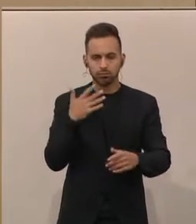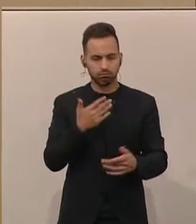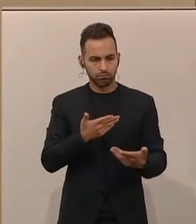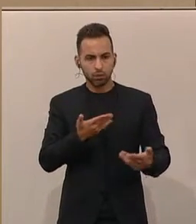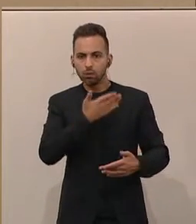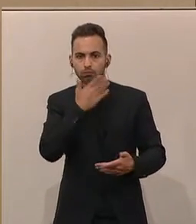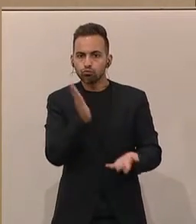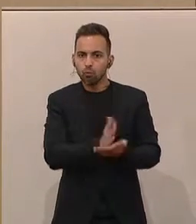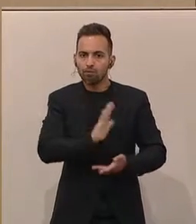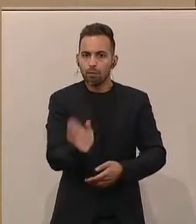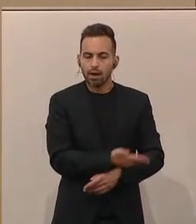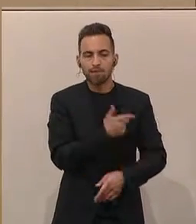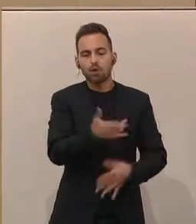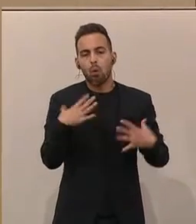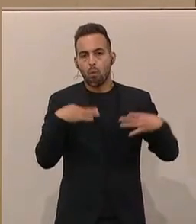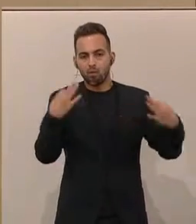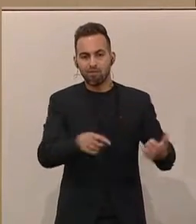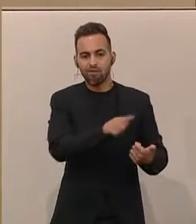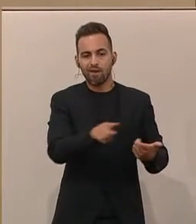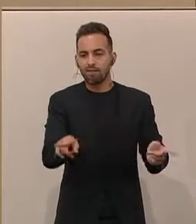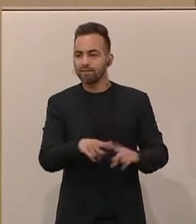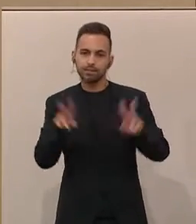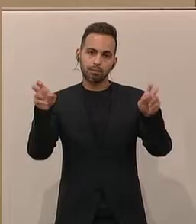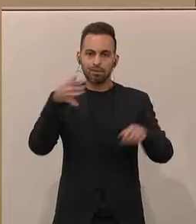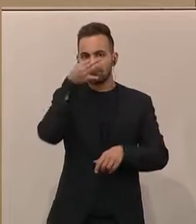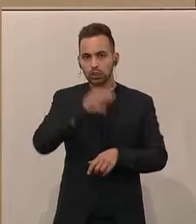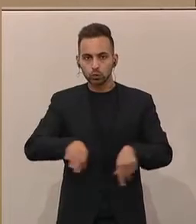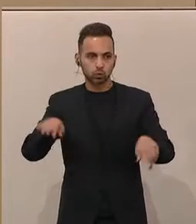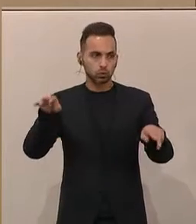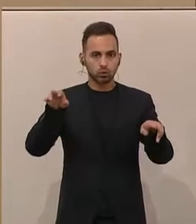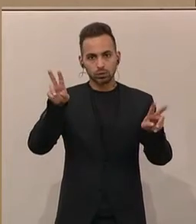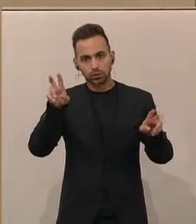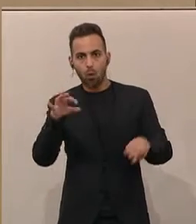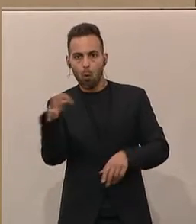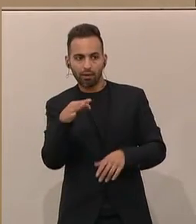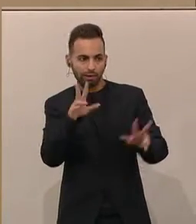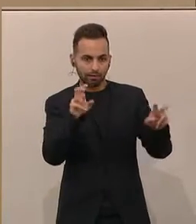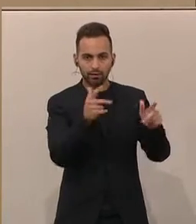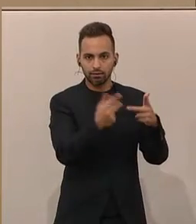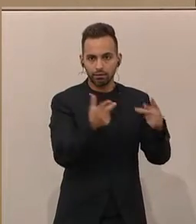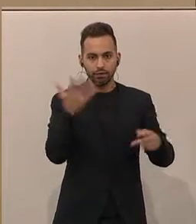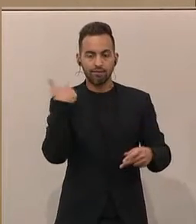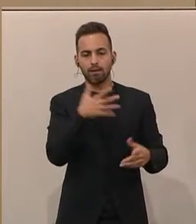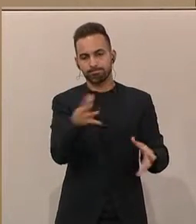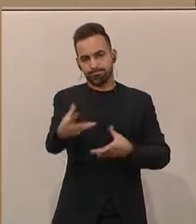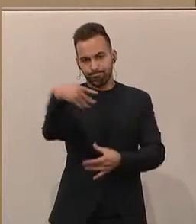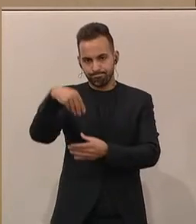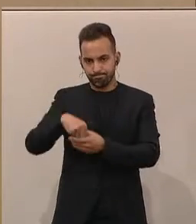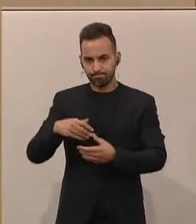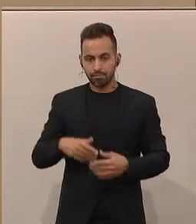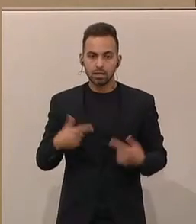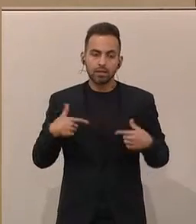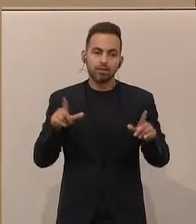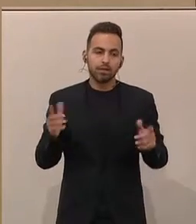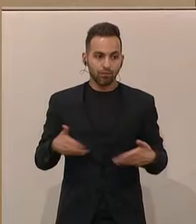lange nicht mehr gemacht hat, die also so etwas wie reine Versuchsobjekte gewesen sind. Ich bin froh, dass wir das wieder